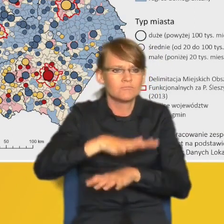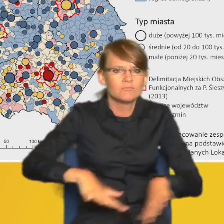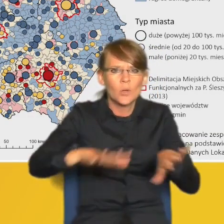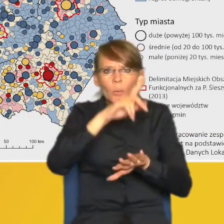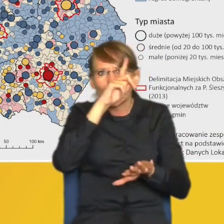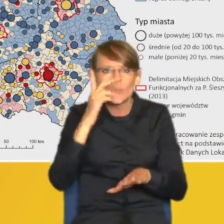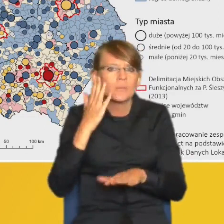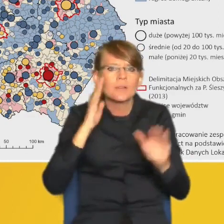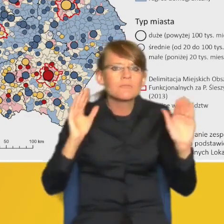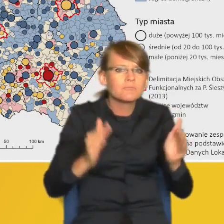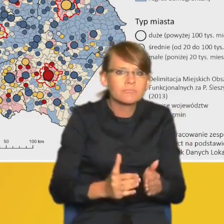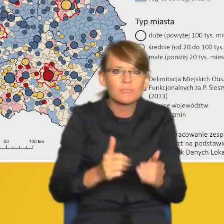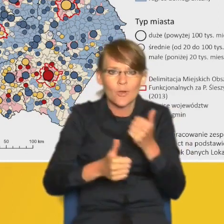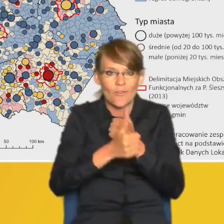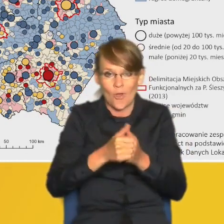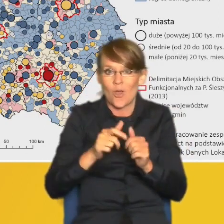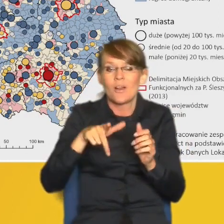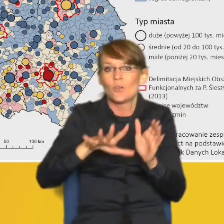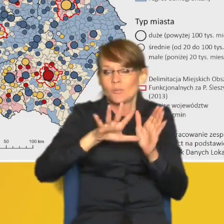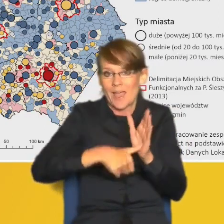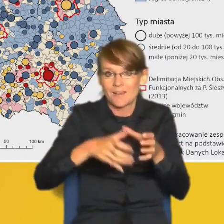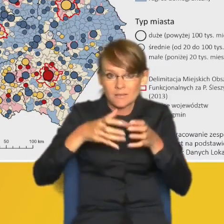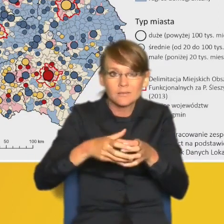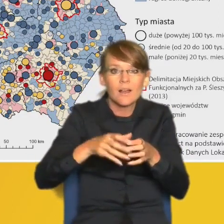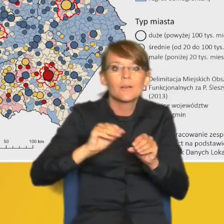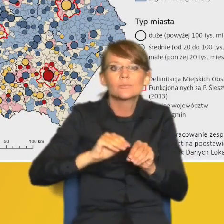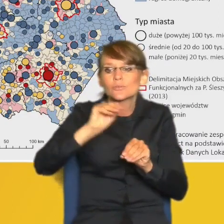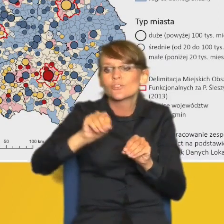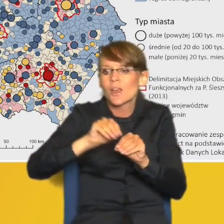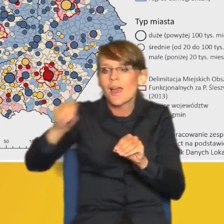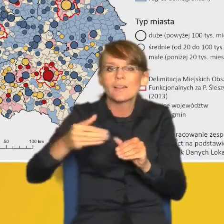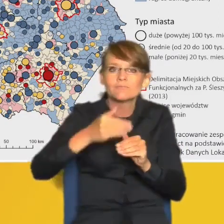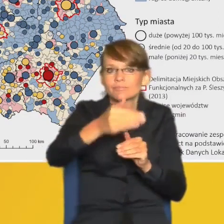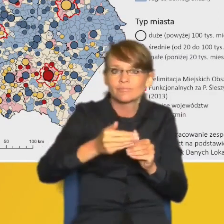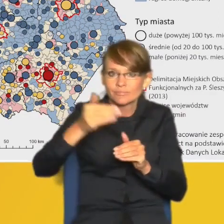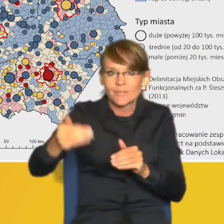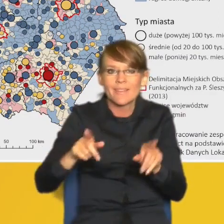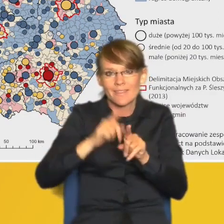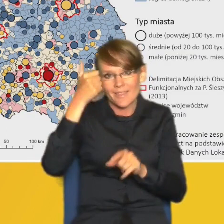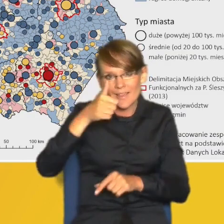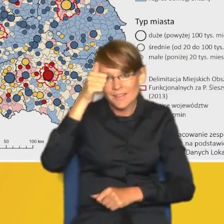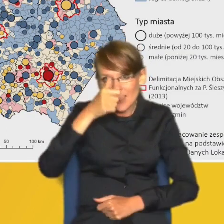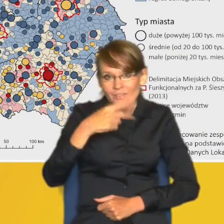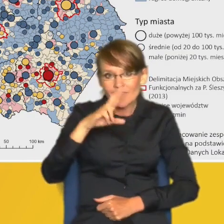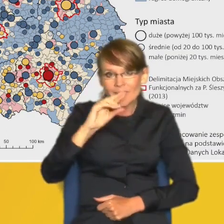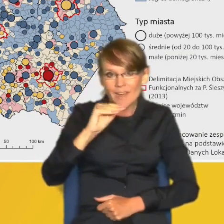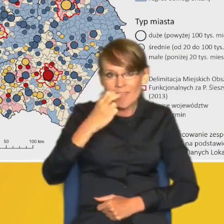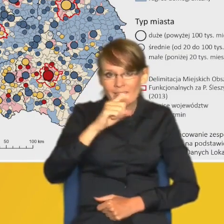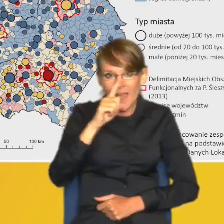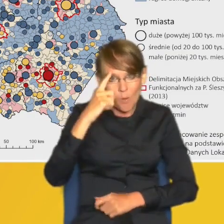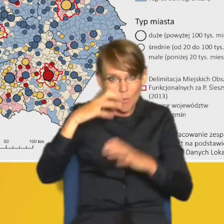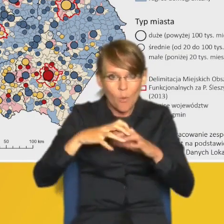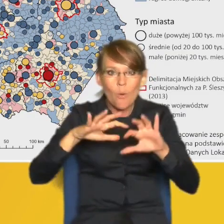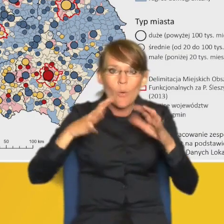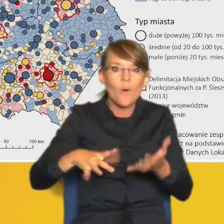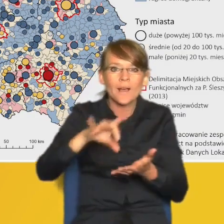ostatnich latach, to suburbanizacja, tak zwany drenaż mózgów, czyli przenoszenie się mieszkańców miast peryferyjnych